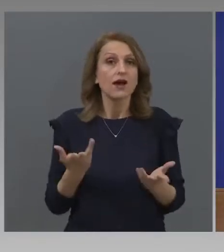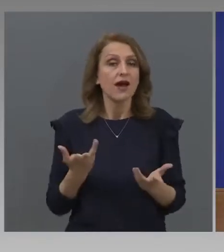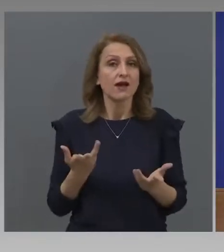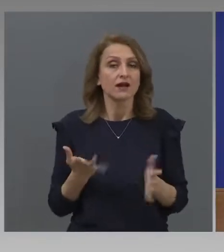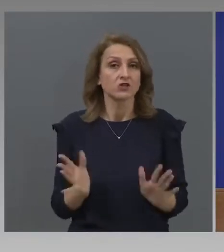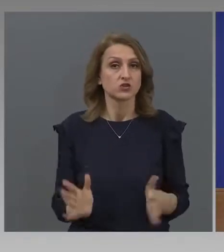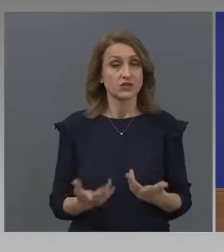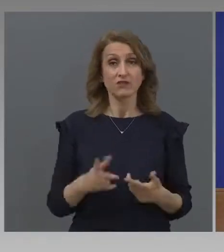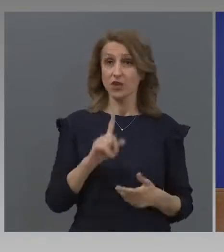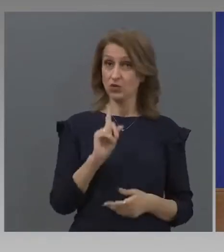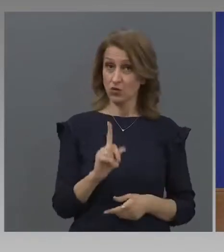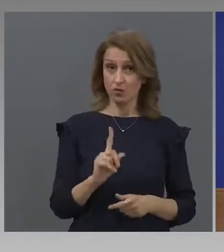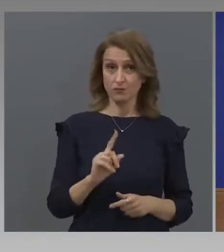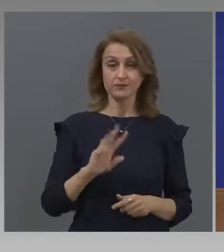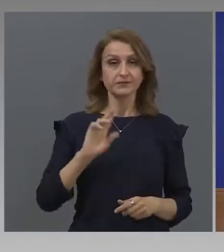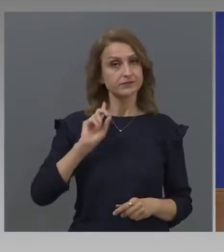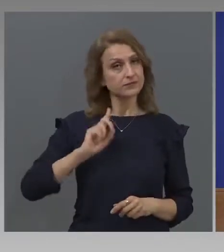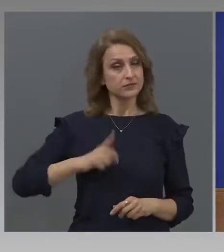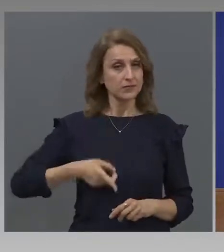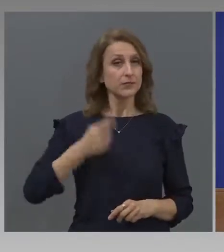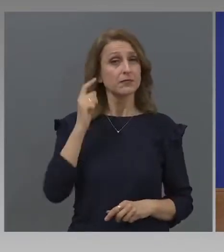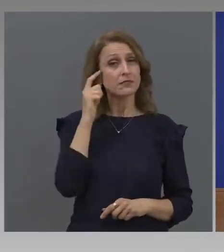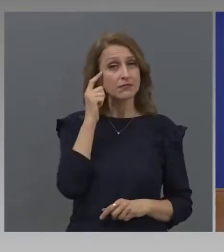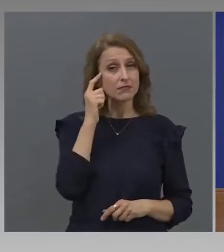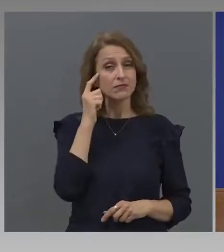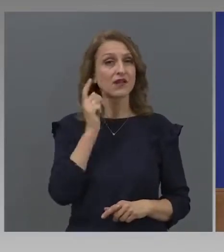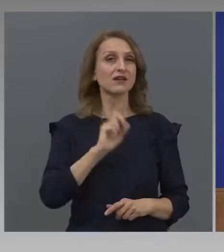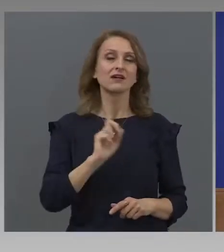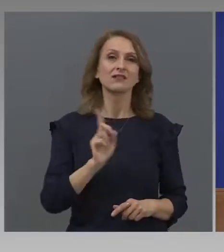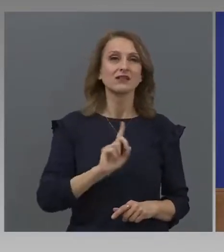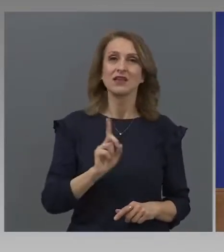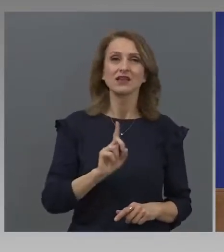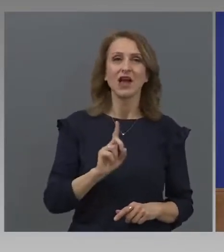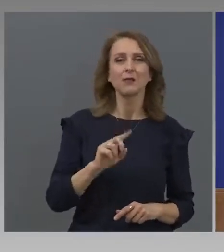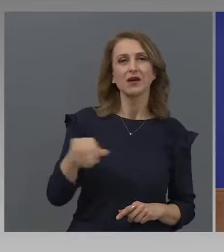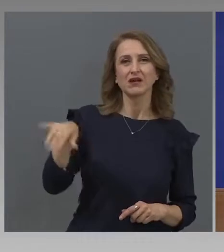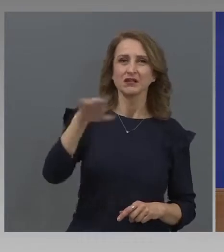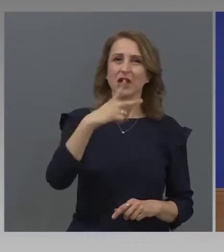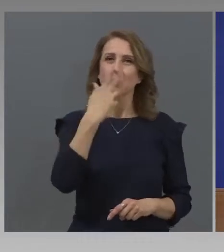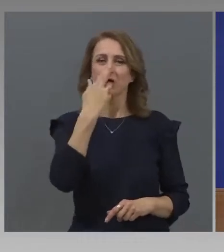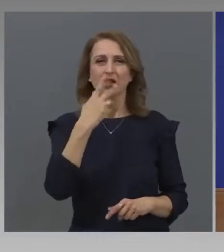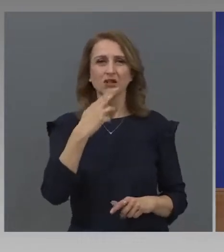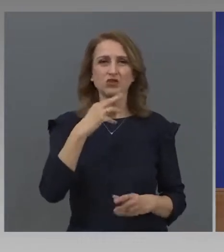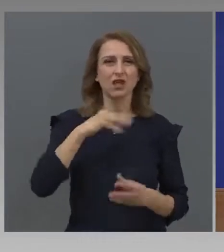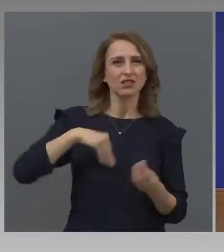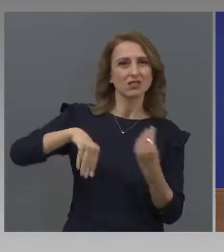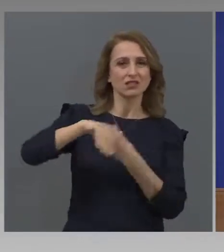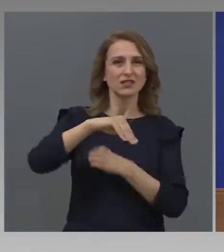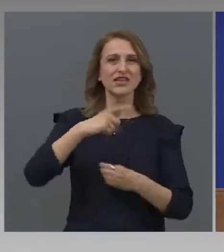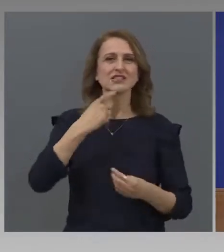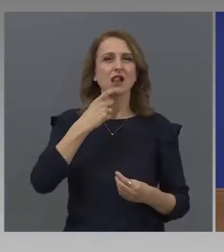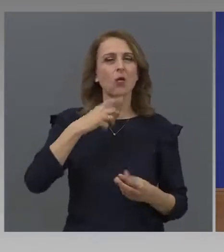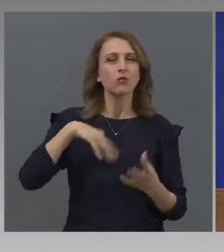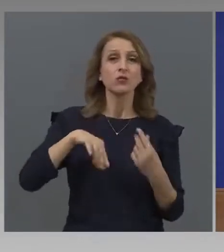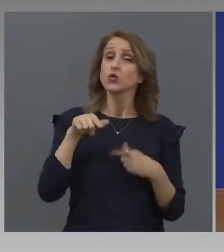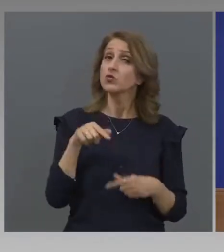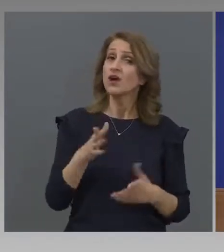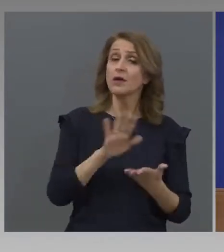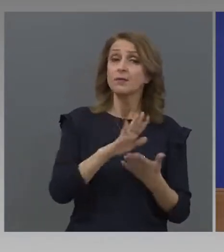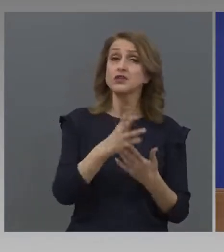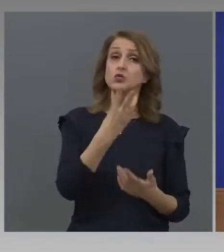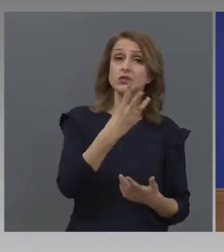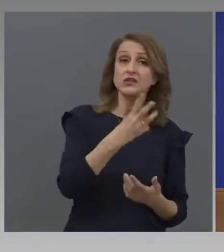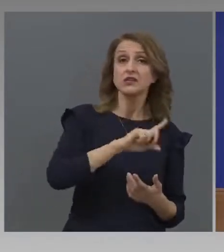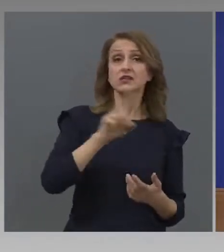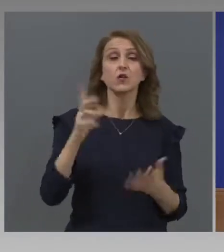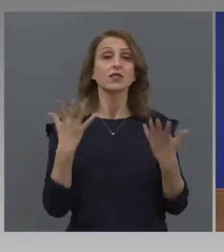Но трябва да помислят и как да не се злопотребява с това. Защото това ще са между 3 и 10 хиляди лева за